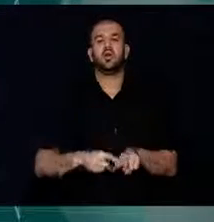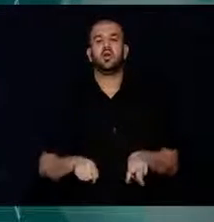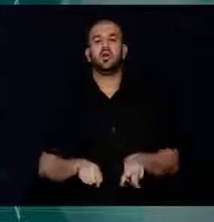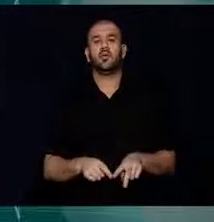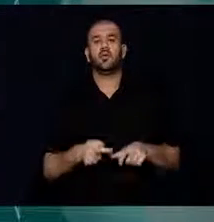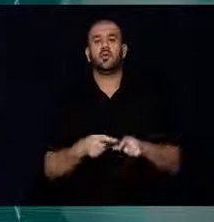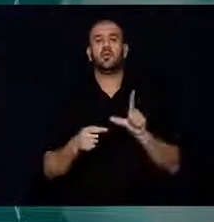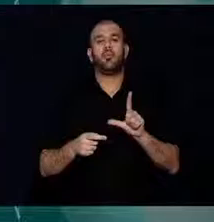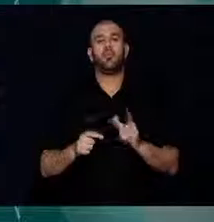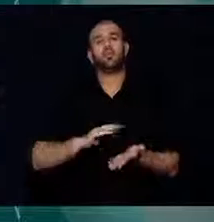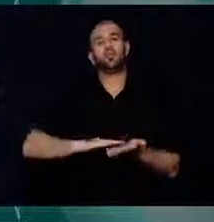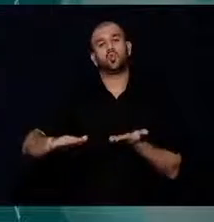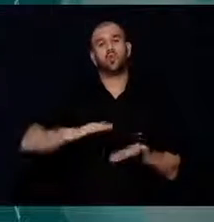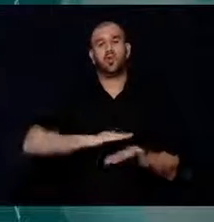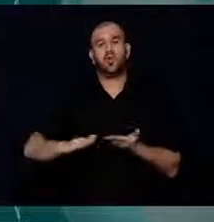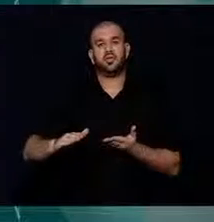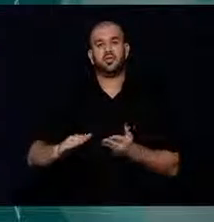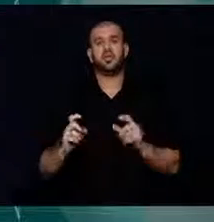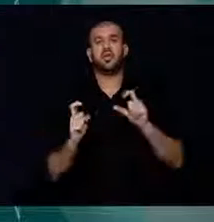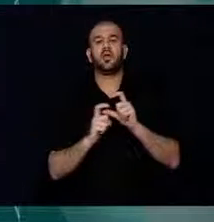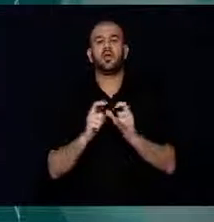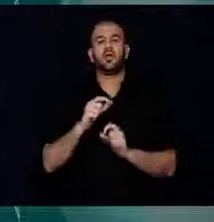anısına panel düzenlendi.